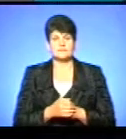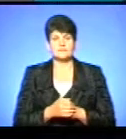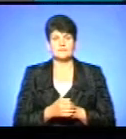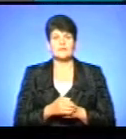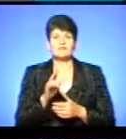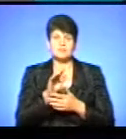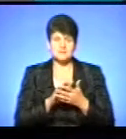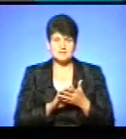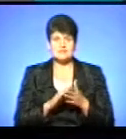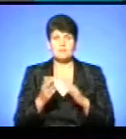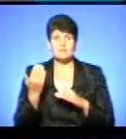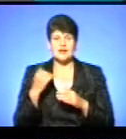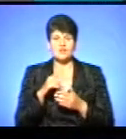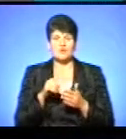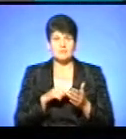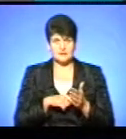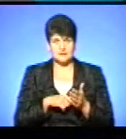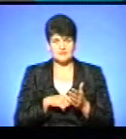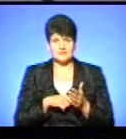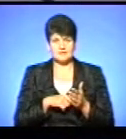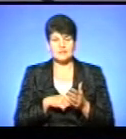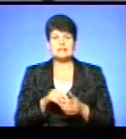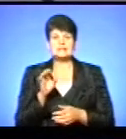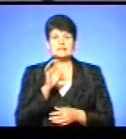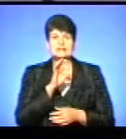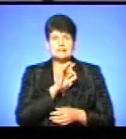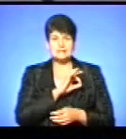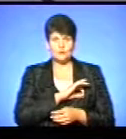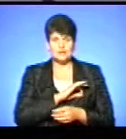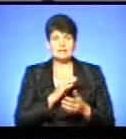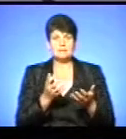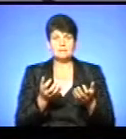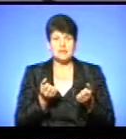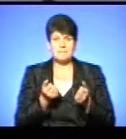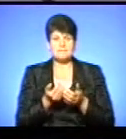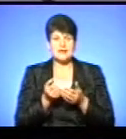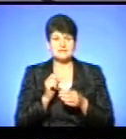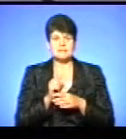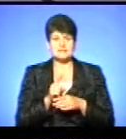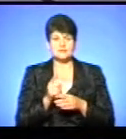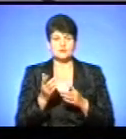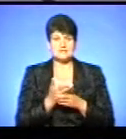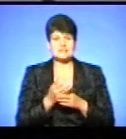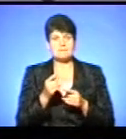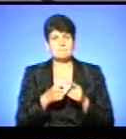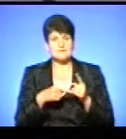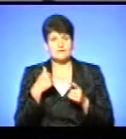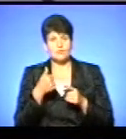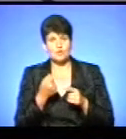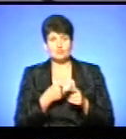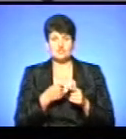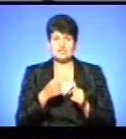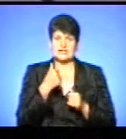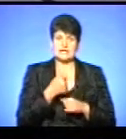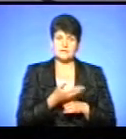Перепрошую, до попереднього питання. Дохід, який береться перед призначенням субсидії? За пів року чи за рік?